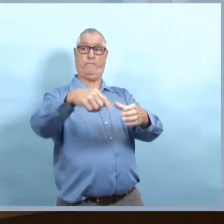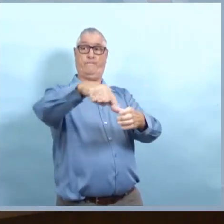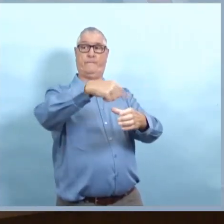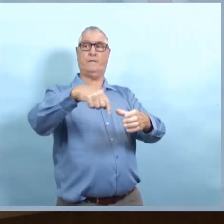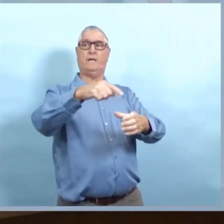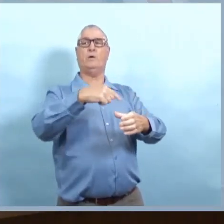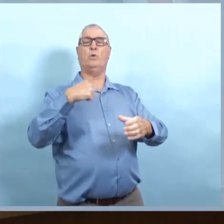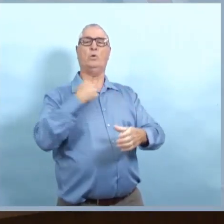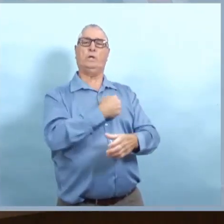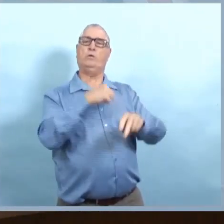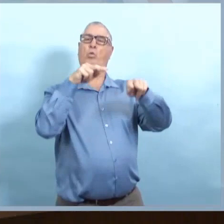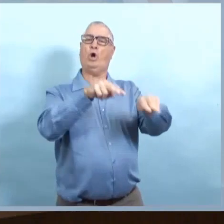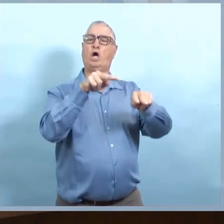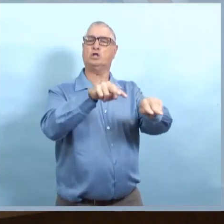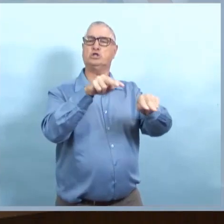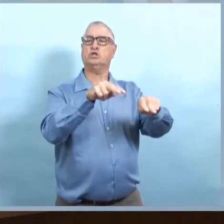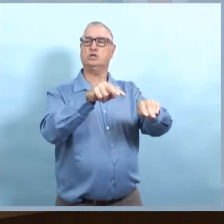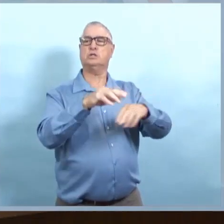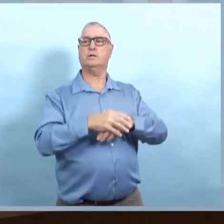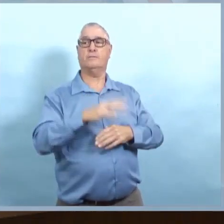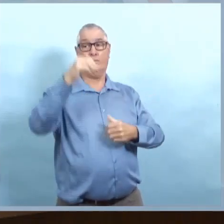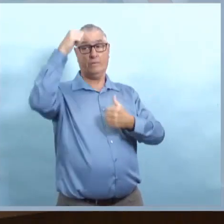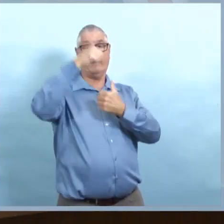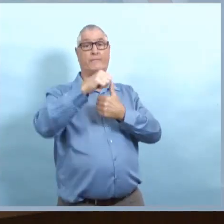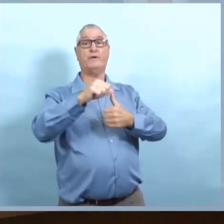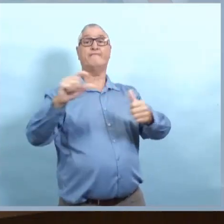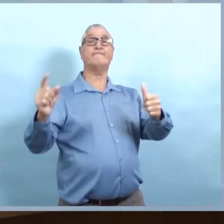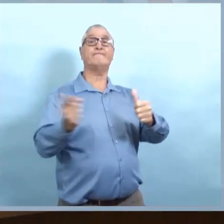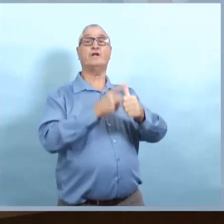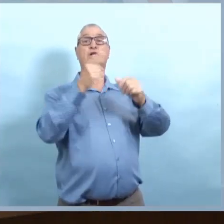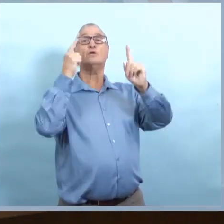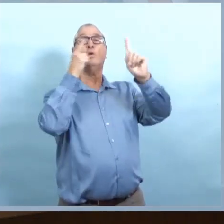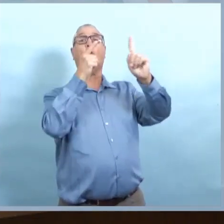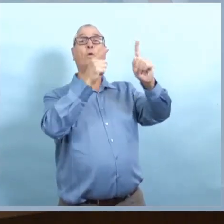pourquoi c'est comme ça? Nous savons que la taille des groupes, point,